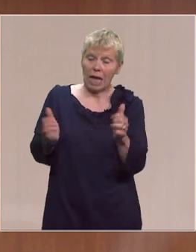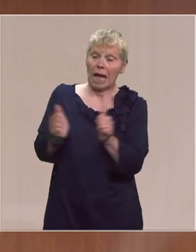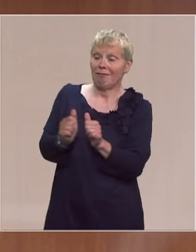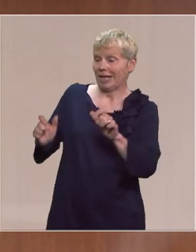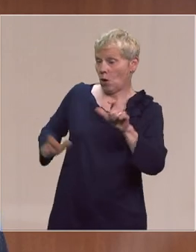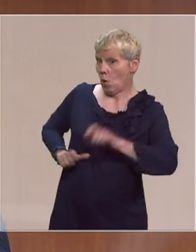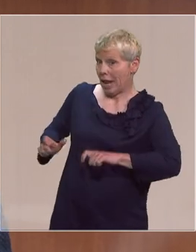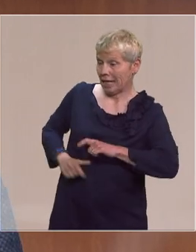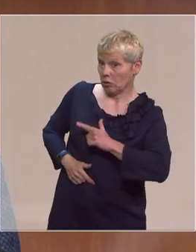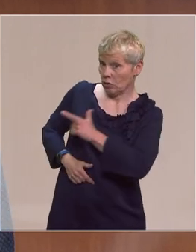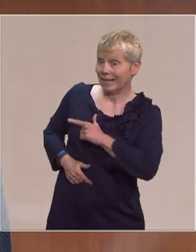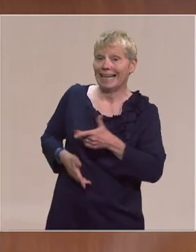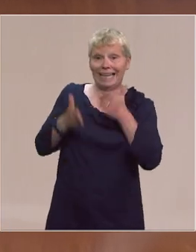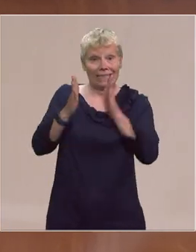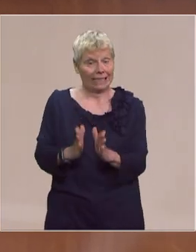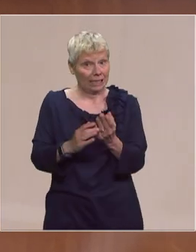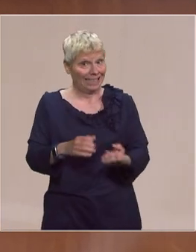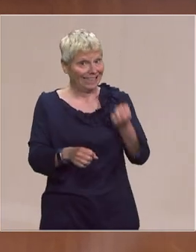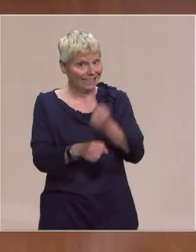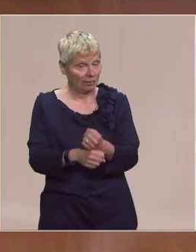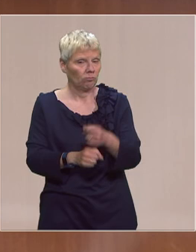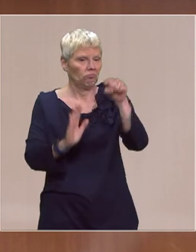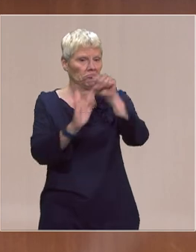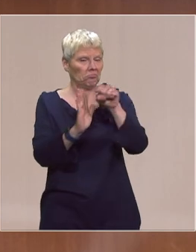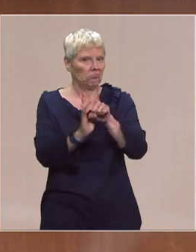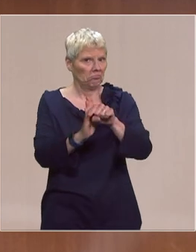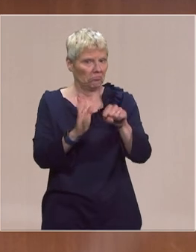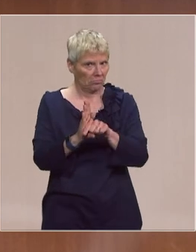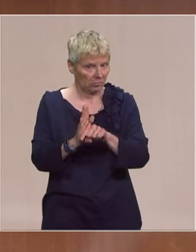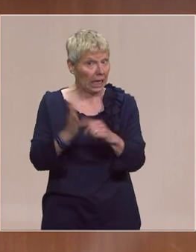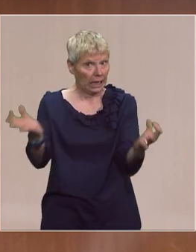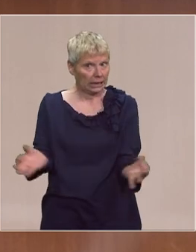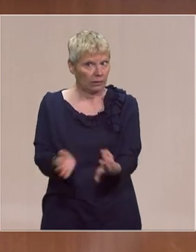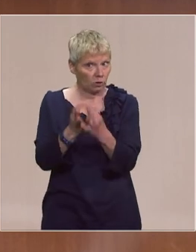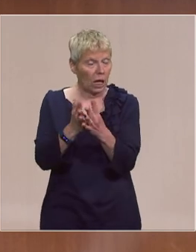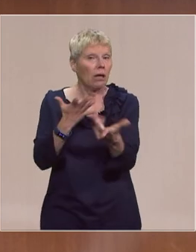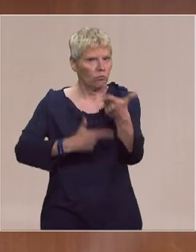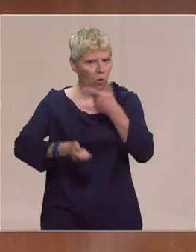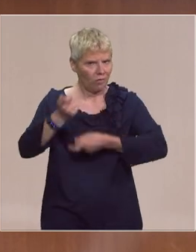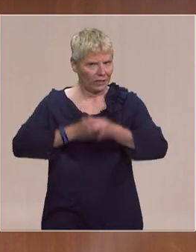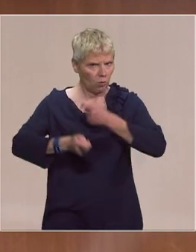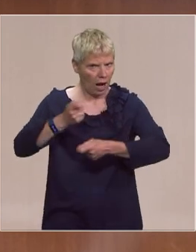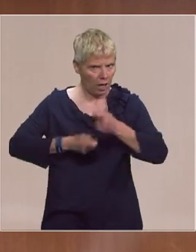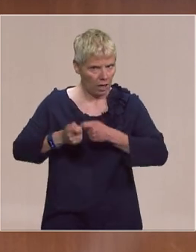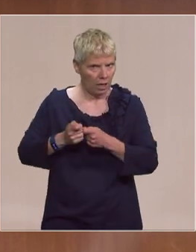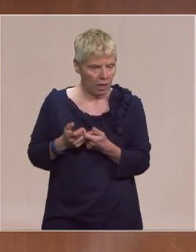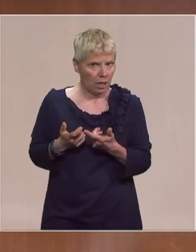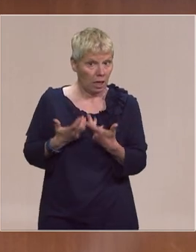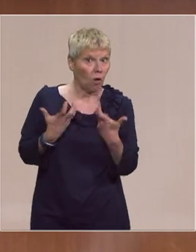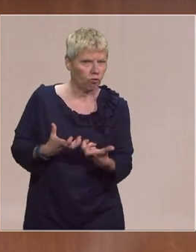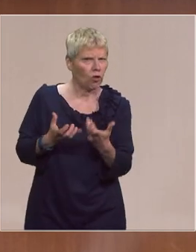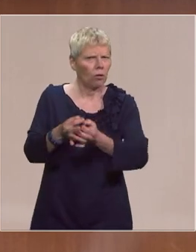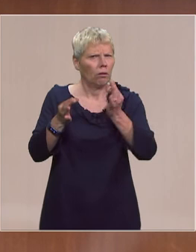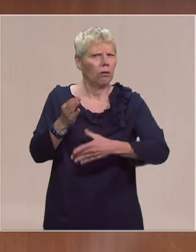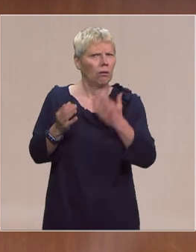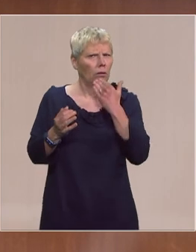Schiappa nous avons décidé de mettre en place un dispositif qui est un dispositif exceptionnel et temporaire et que nous voulons très efficace